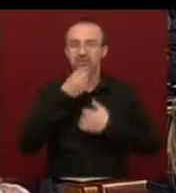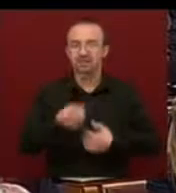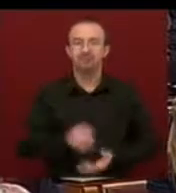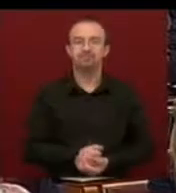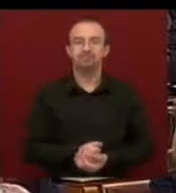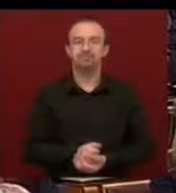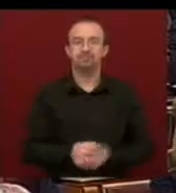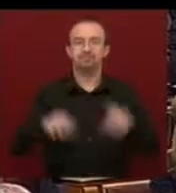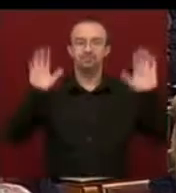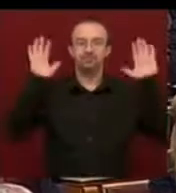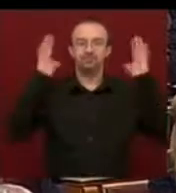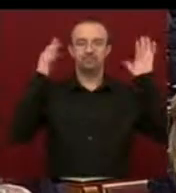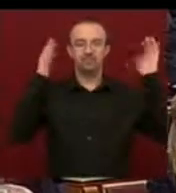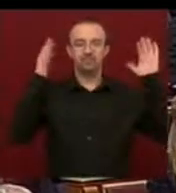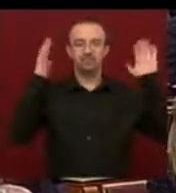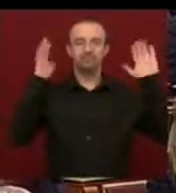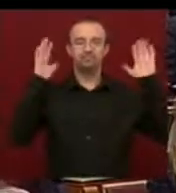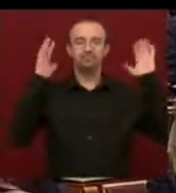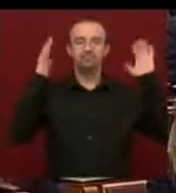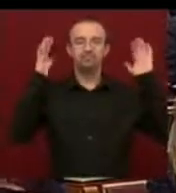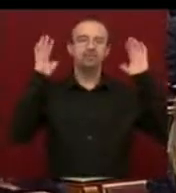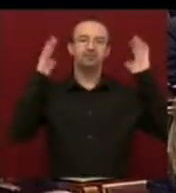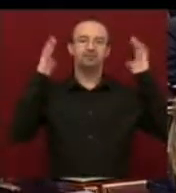Köszönöm szépen. Köszönöm szépen.